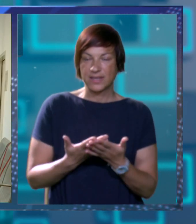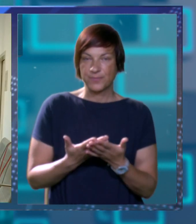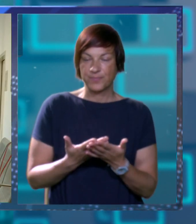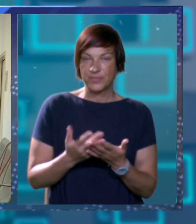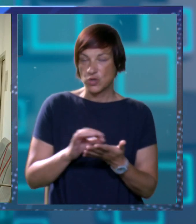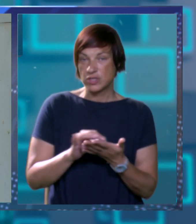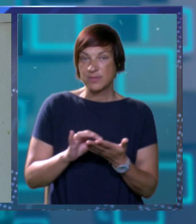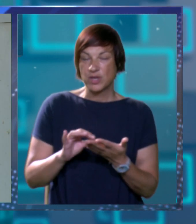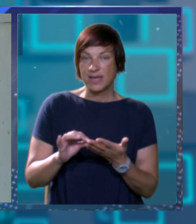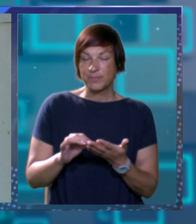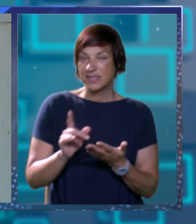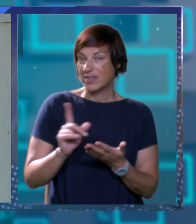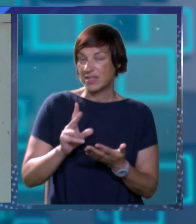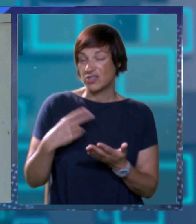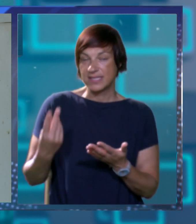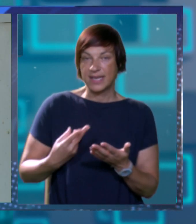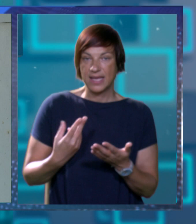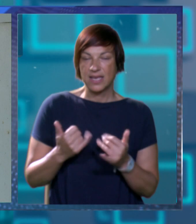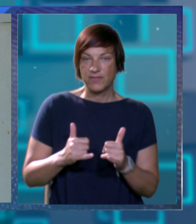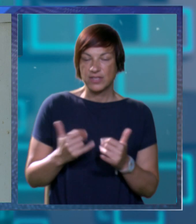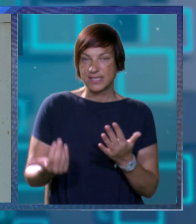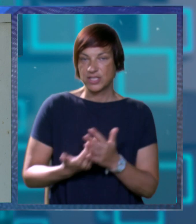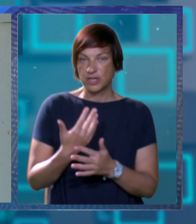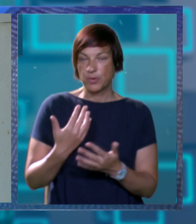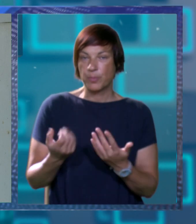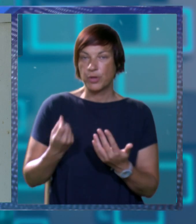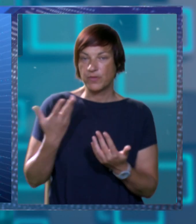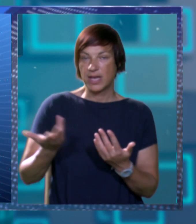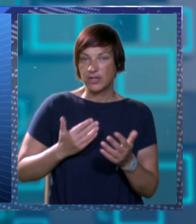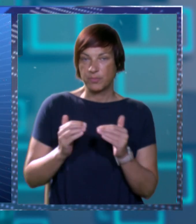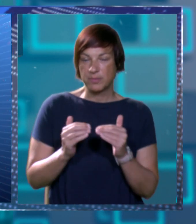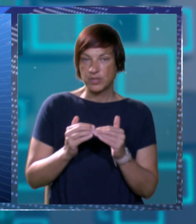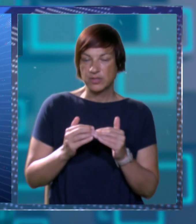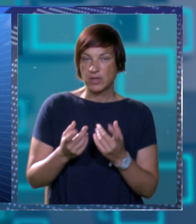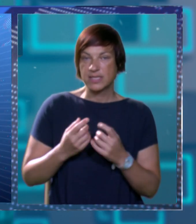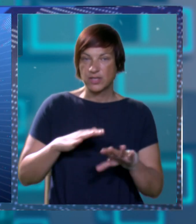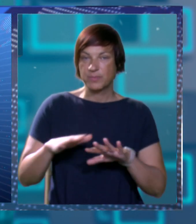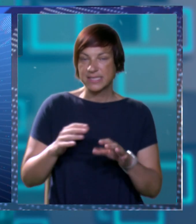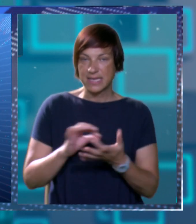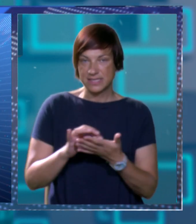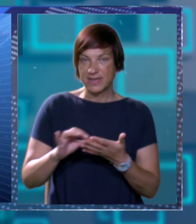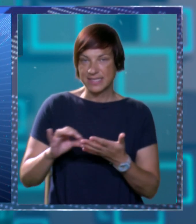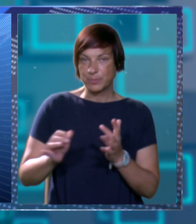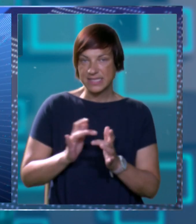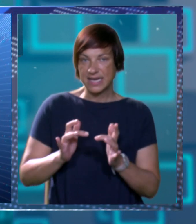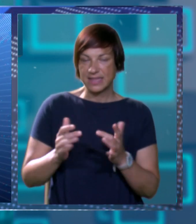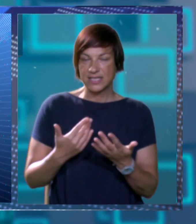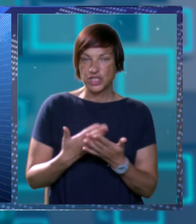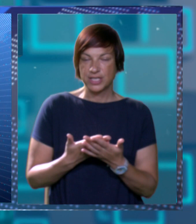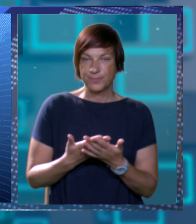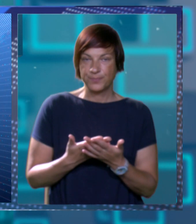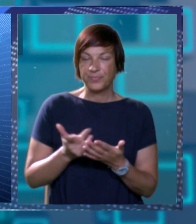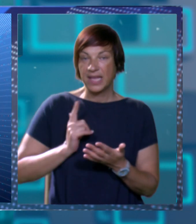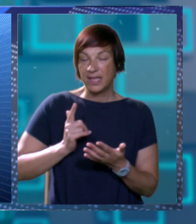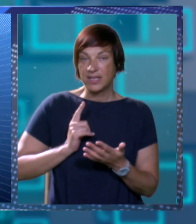to smo razpisivali, niko se nije javio, sad ćemo ponovo, kad dobijemo suglasnost od ministarstva, ponovo raspisati i